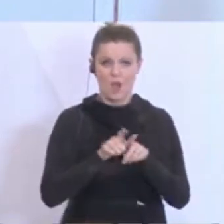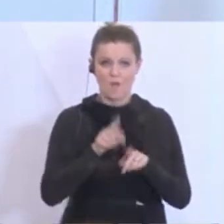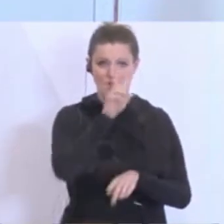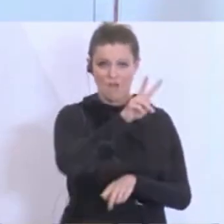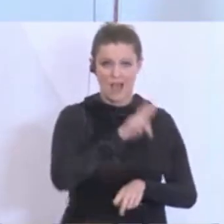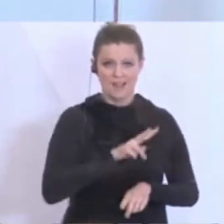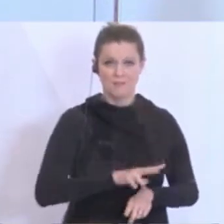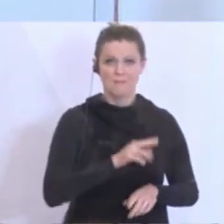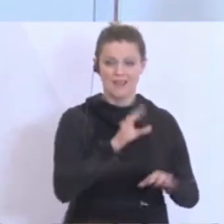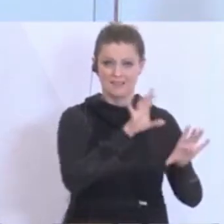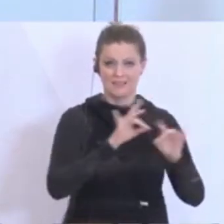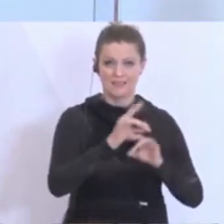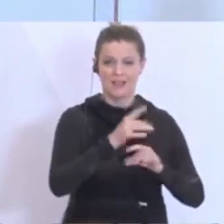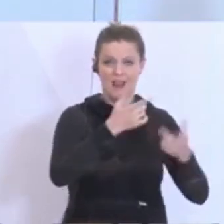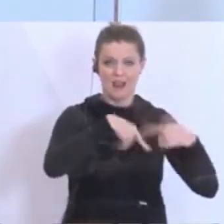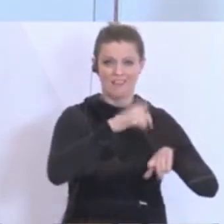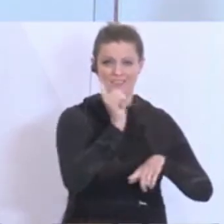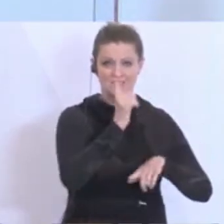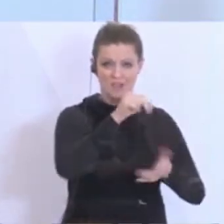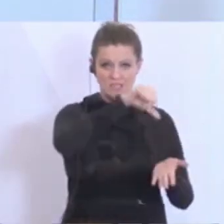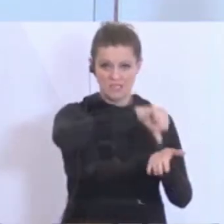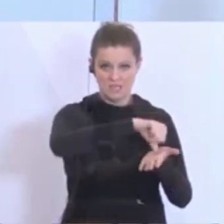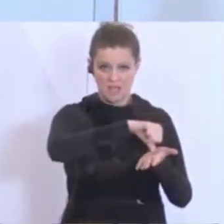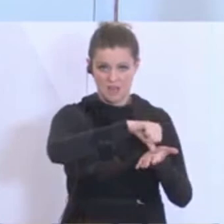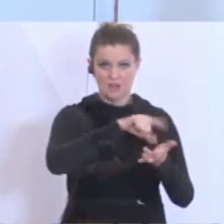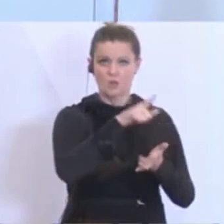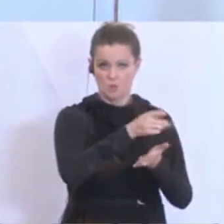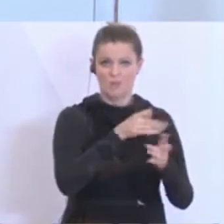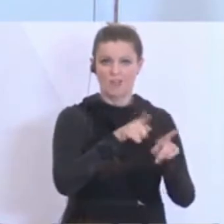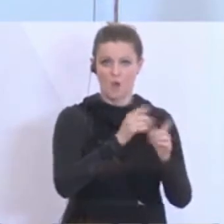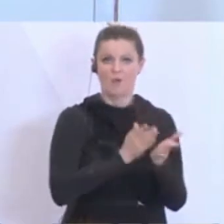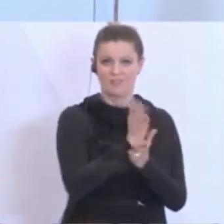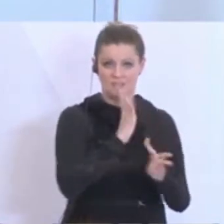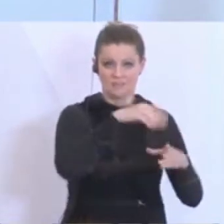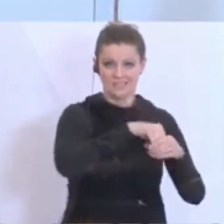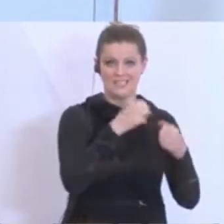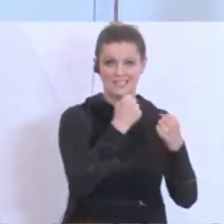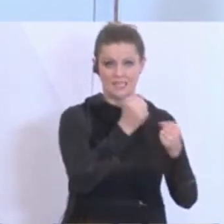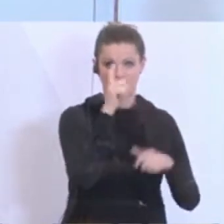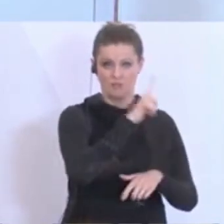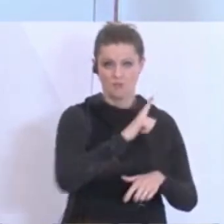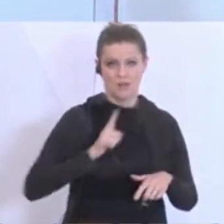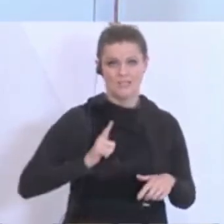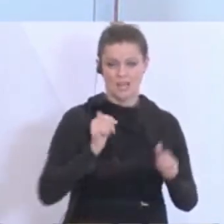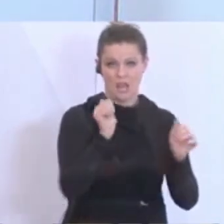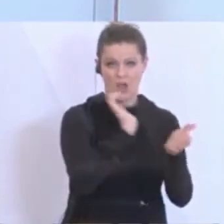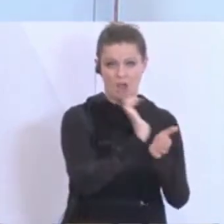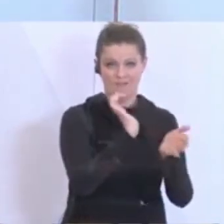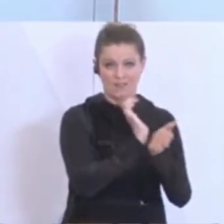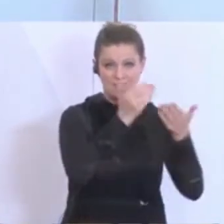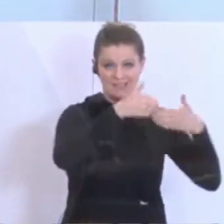tätig bei der Landeswarnzentrale. Wir leisten unseren Dienst dort auch bei sicherheitspolizeilichen Aufgaben am